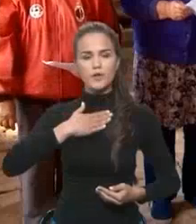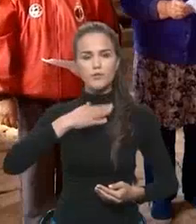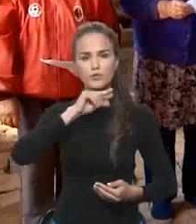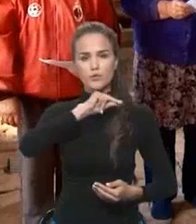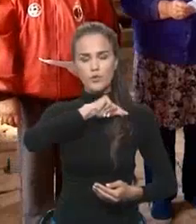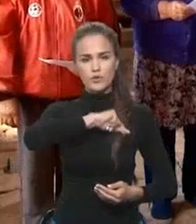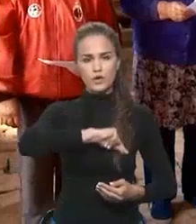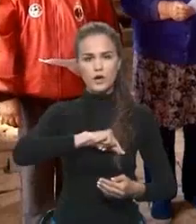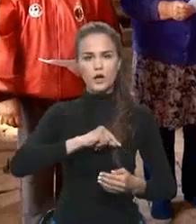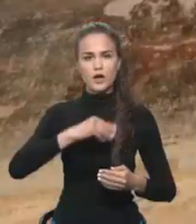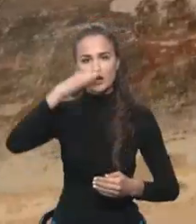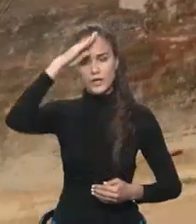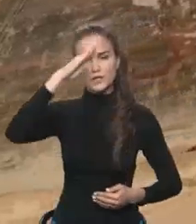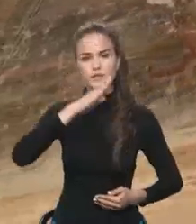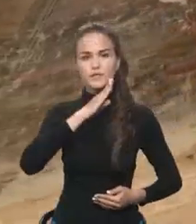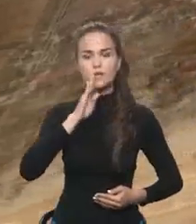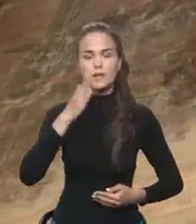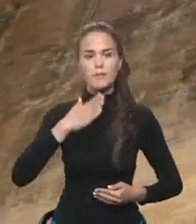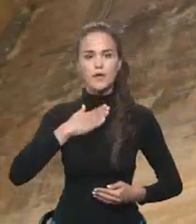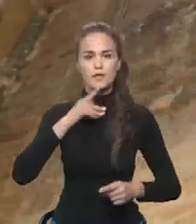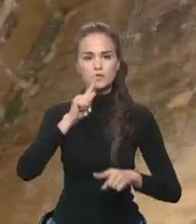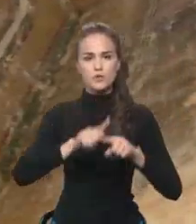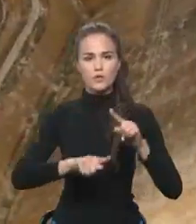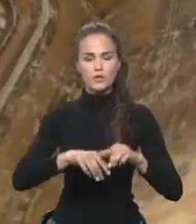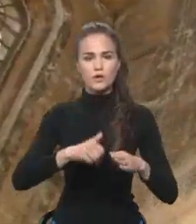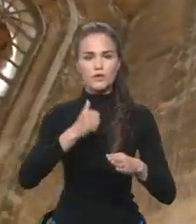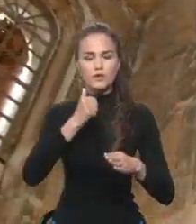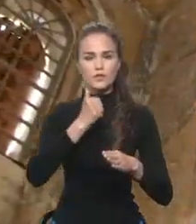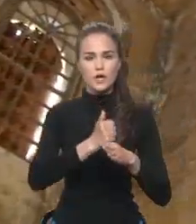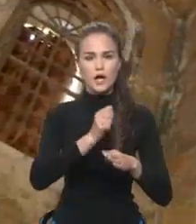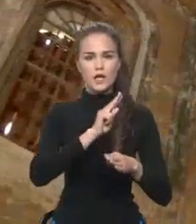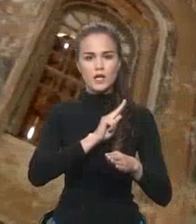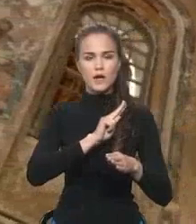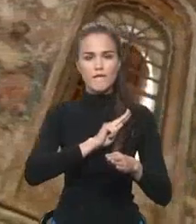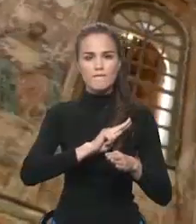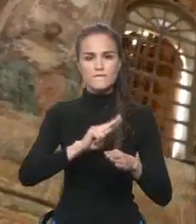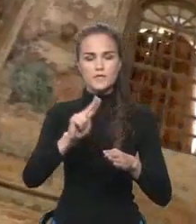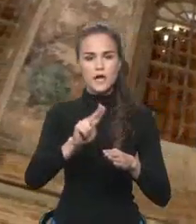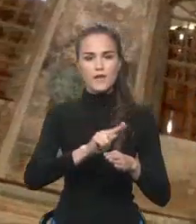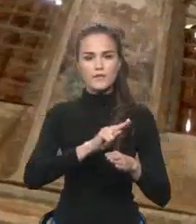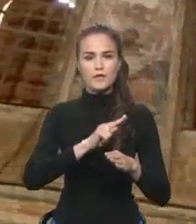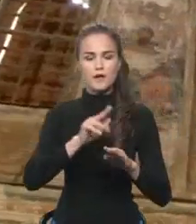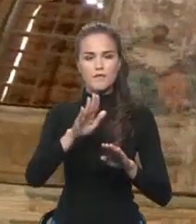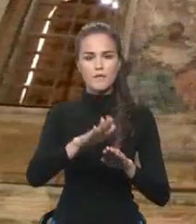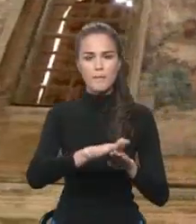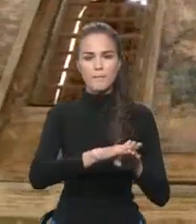духовного Родителей моих Сродников, начальников, наставников